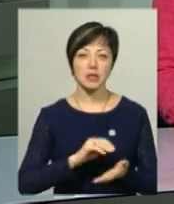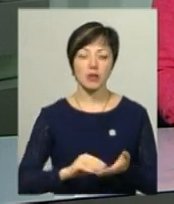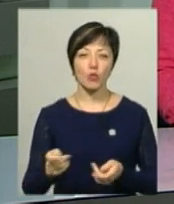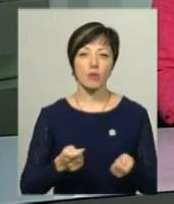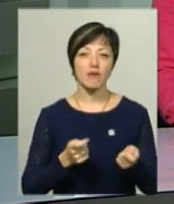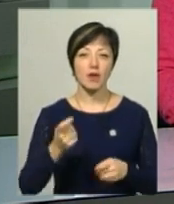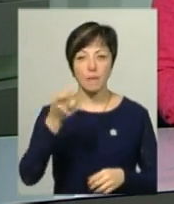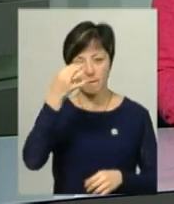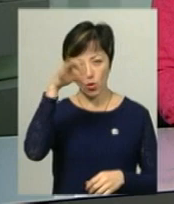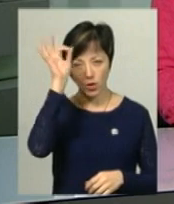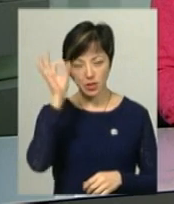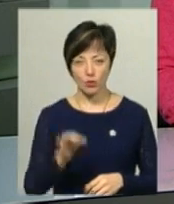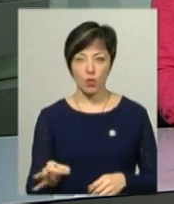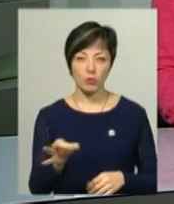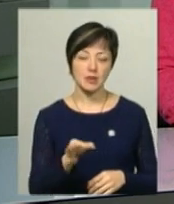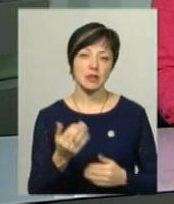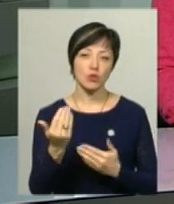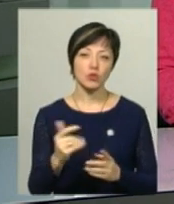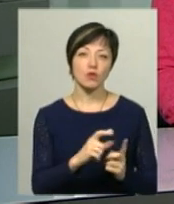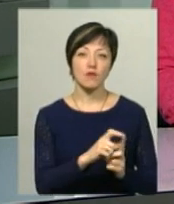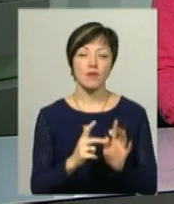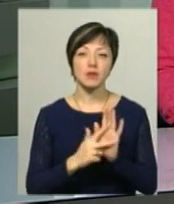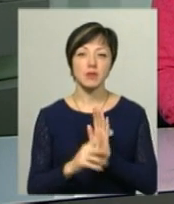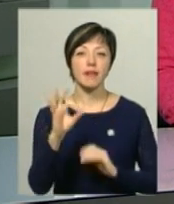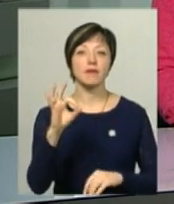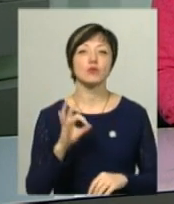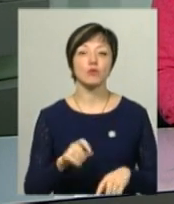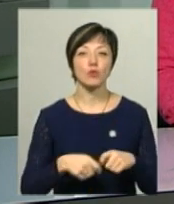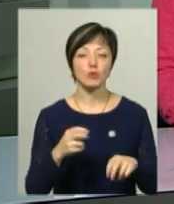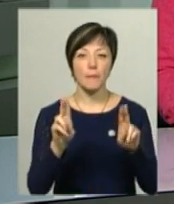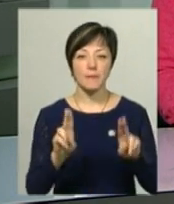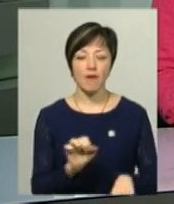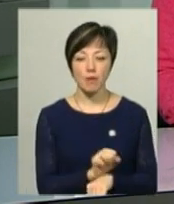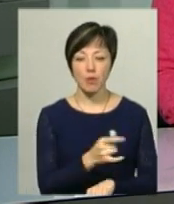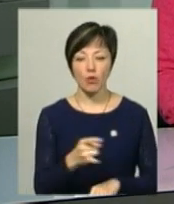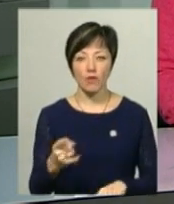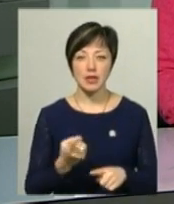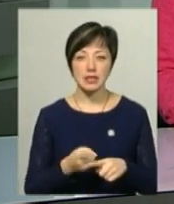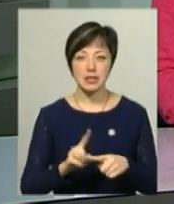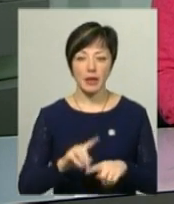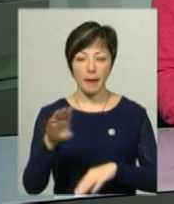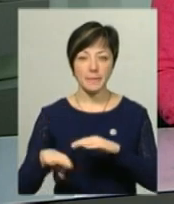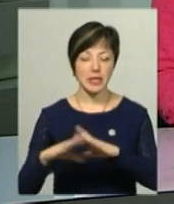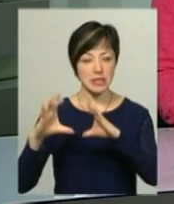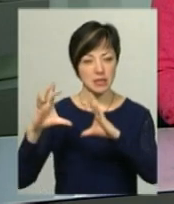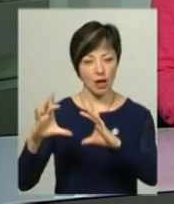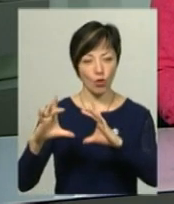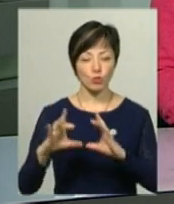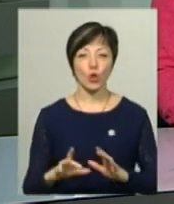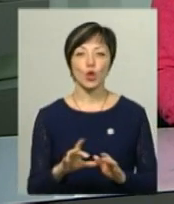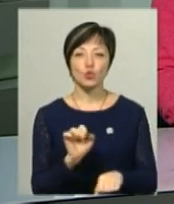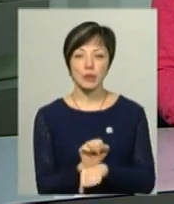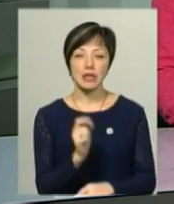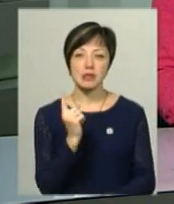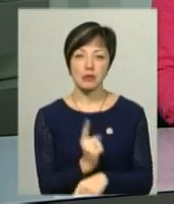поліції області Роман Мартинюк. За його словами, 80% порушень правил паркування – це стоянка під знаком «Зупинка заборонена».